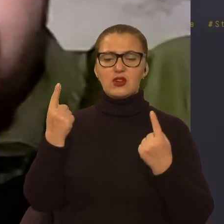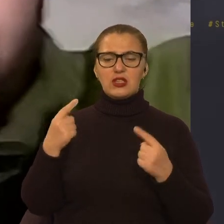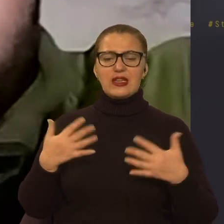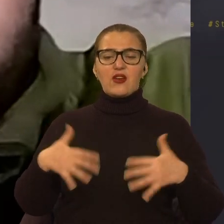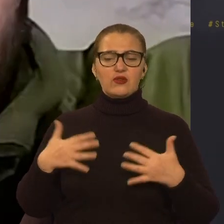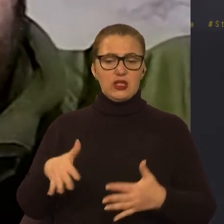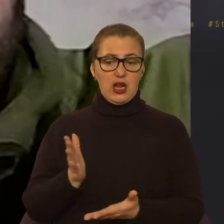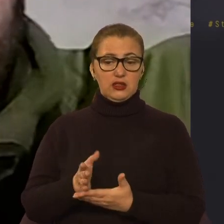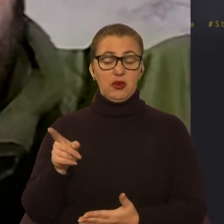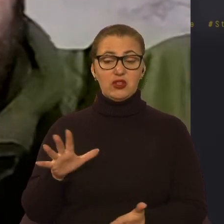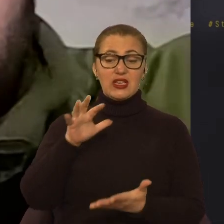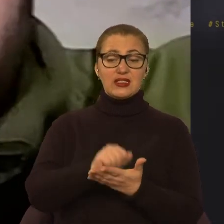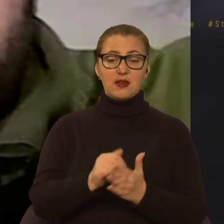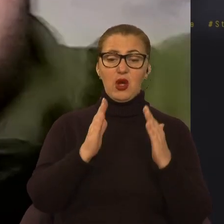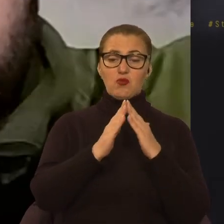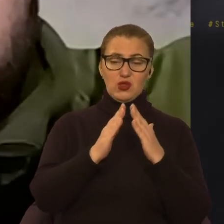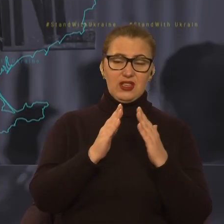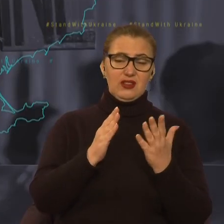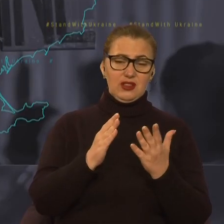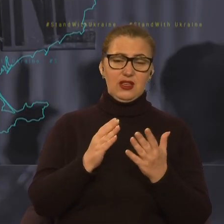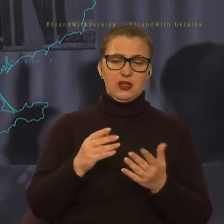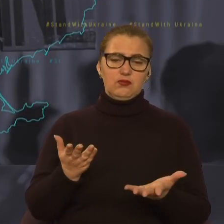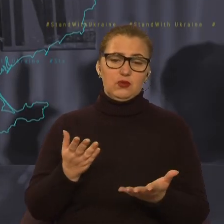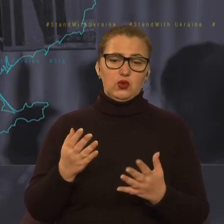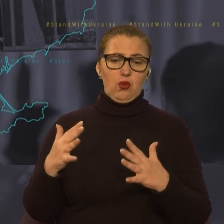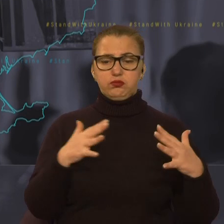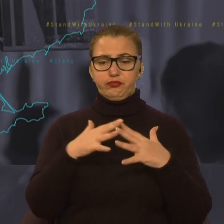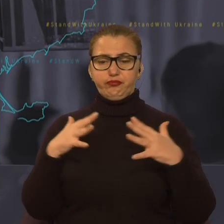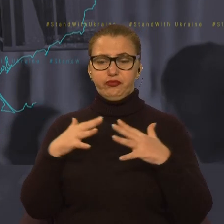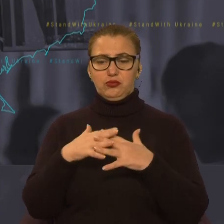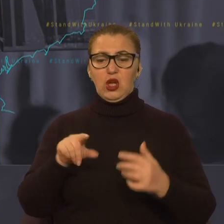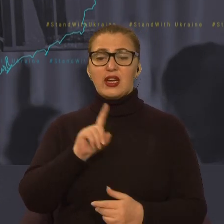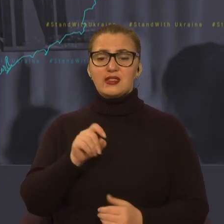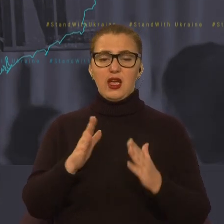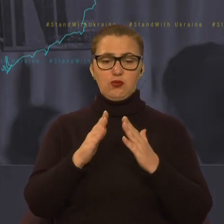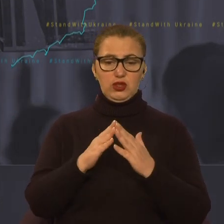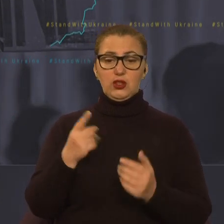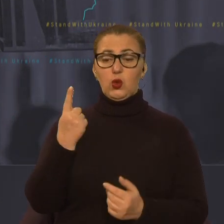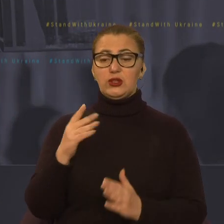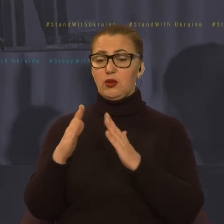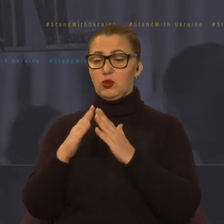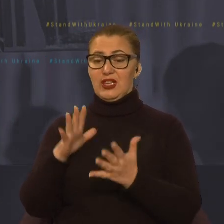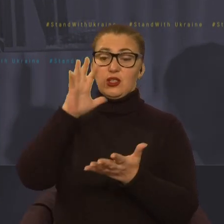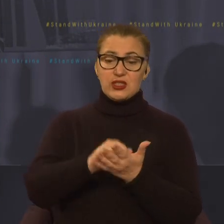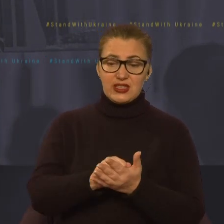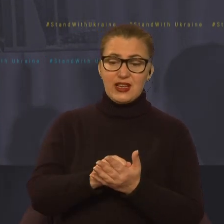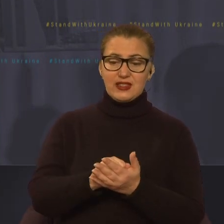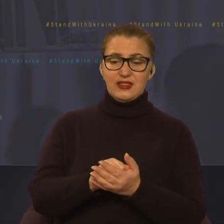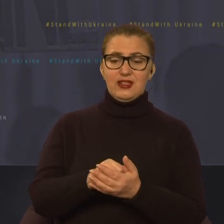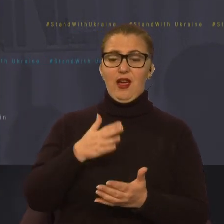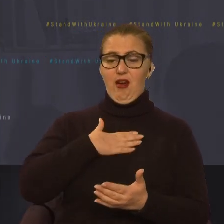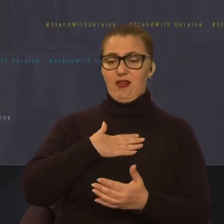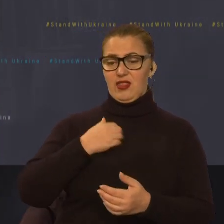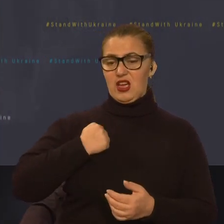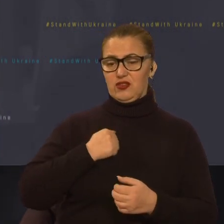Вони займають будинок, і йдуть бої за будинки. Один будинок вони зайняли, їх вибили звідти. Вони намагаються знову.